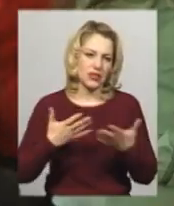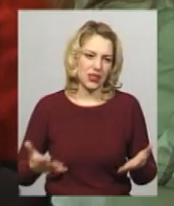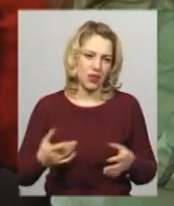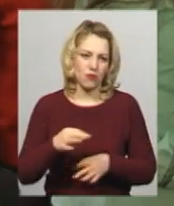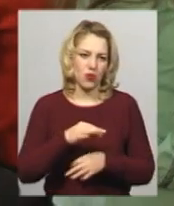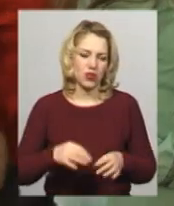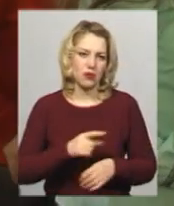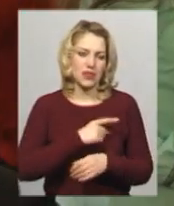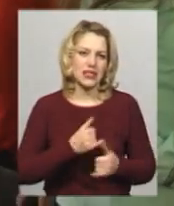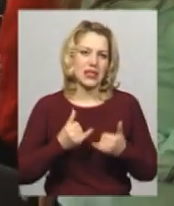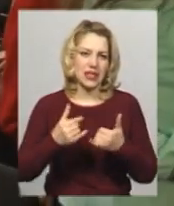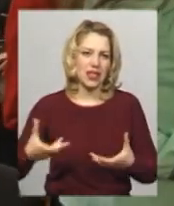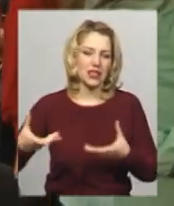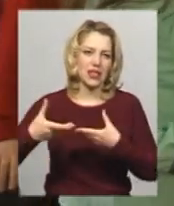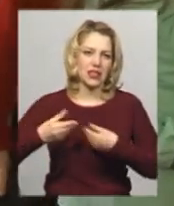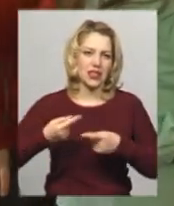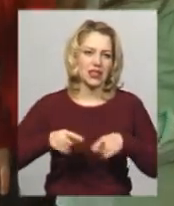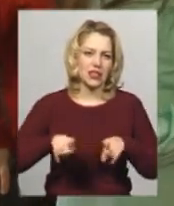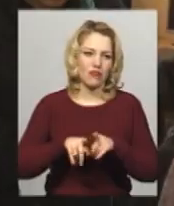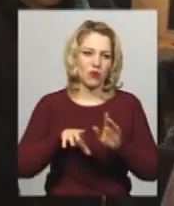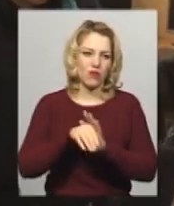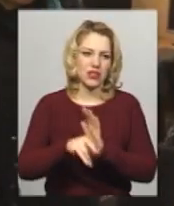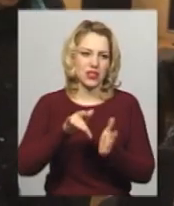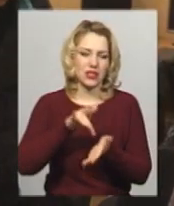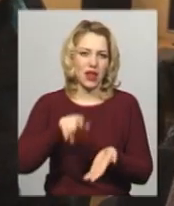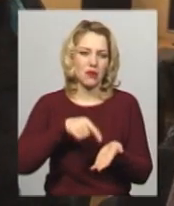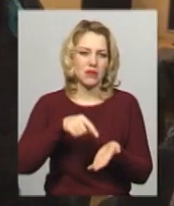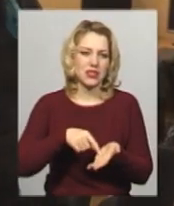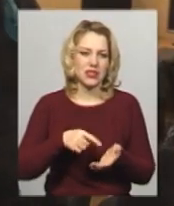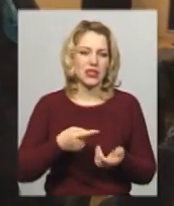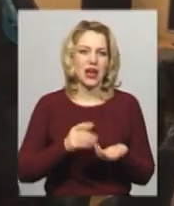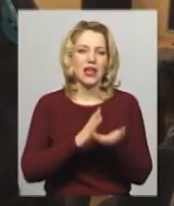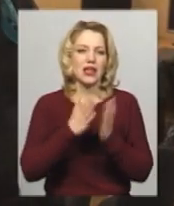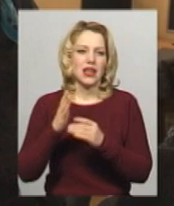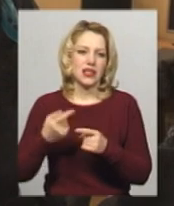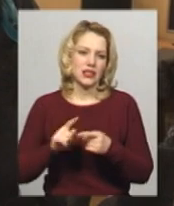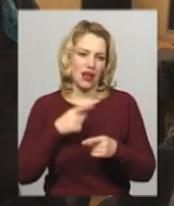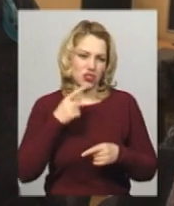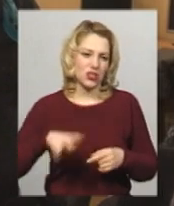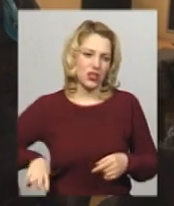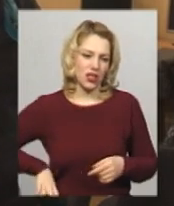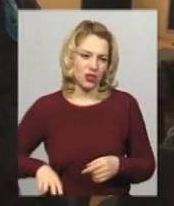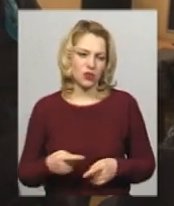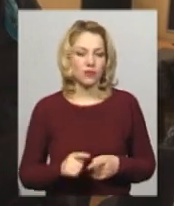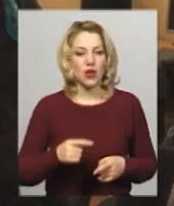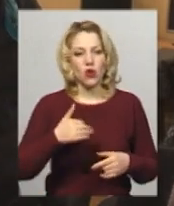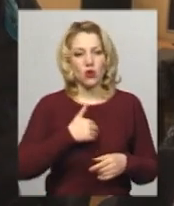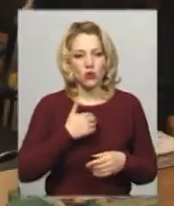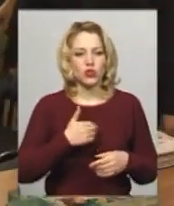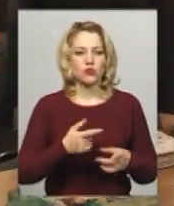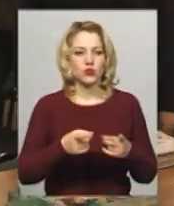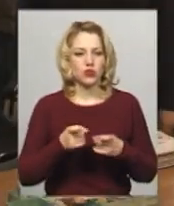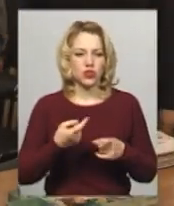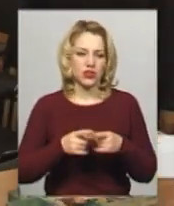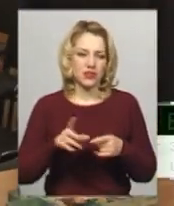натхнення», які запроваджує Хмельницька центральна міська бібліотека, каже вступна директор Ахновізбірні Ела Хомінська. Цим проєктом хочемо долучити